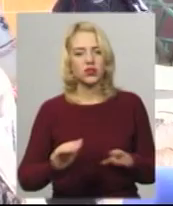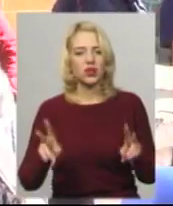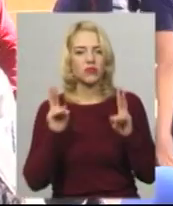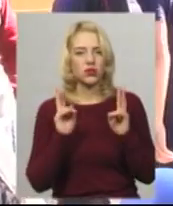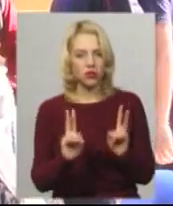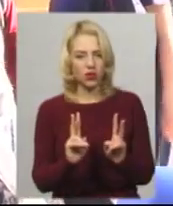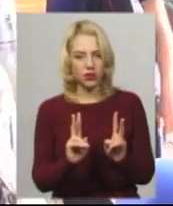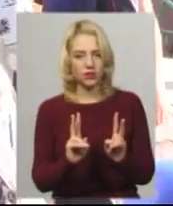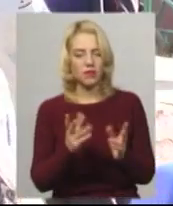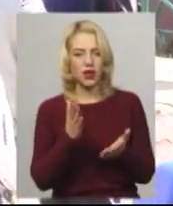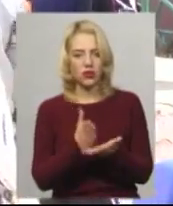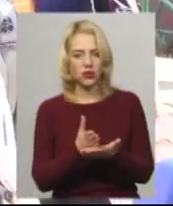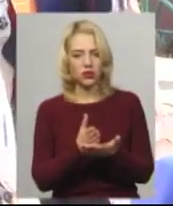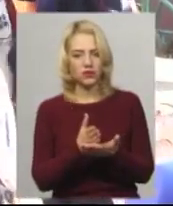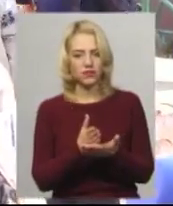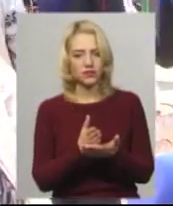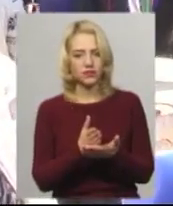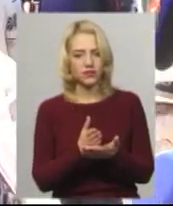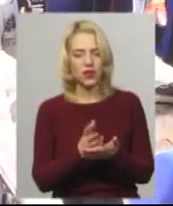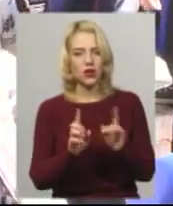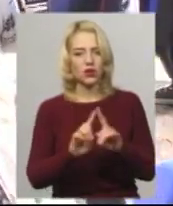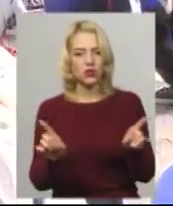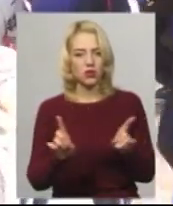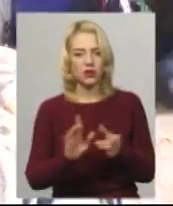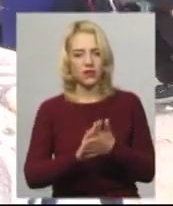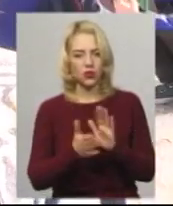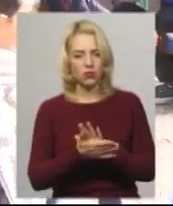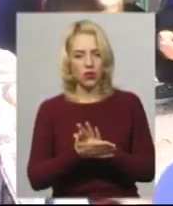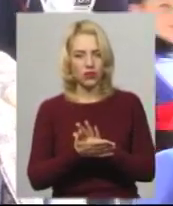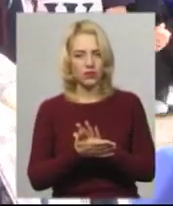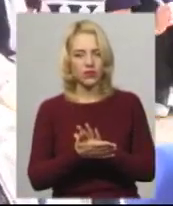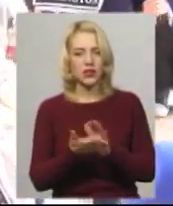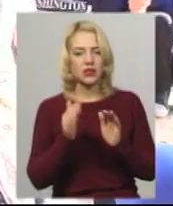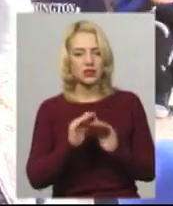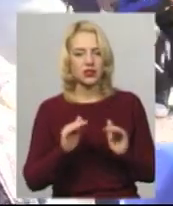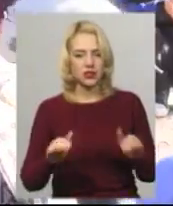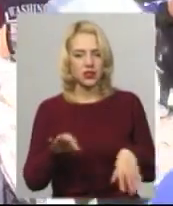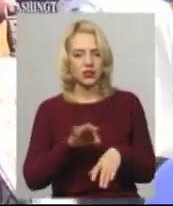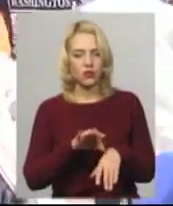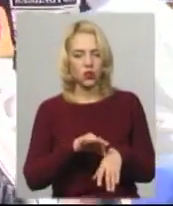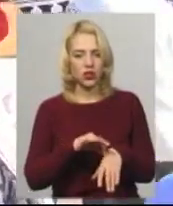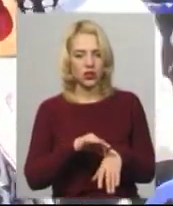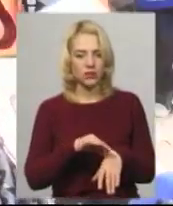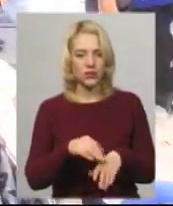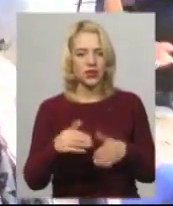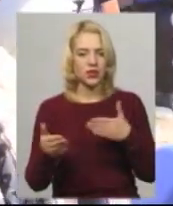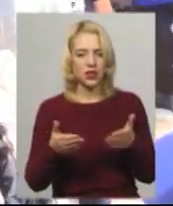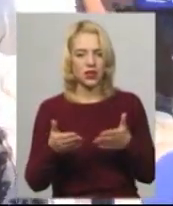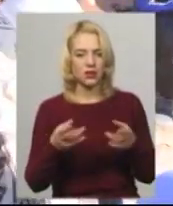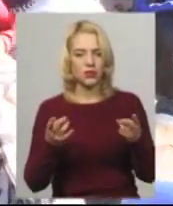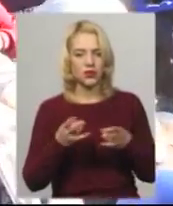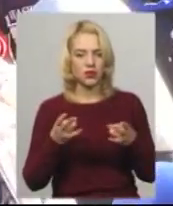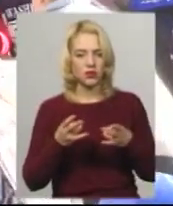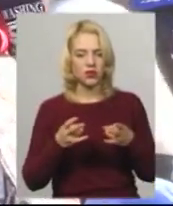мають особливі умови, тобто діти хворі, яким